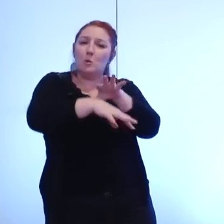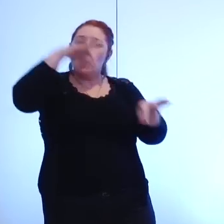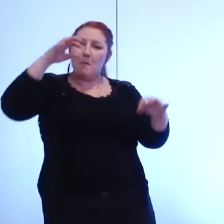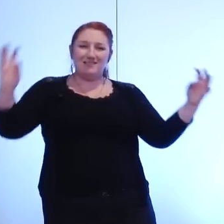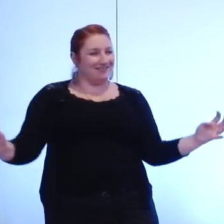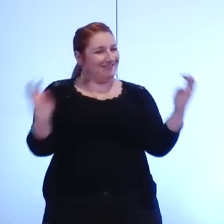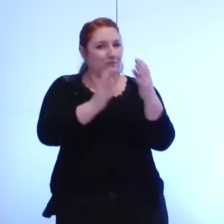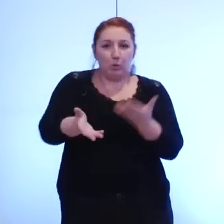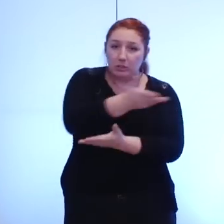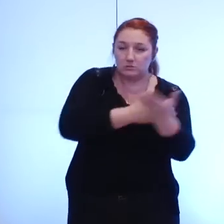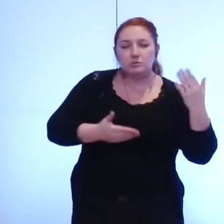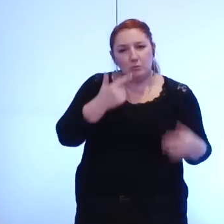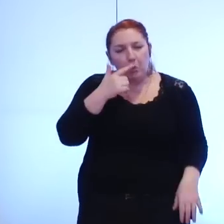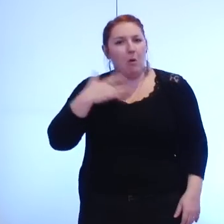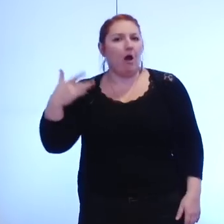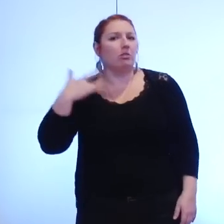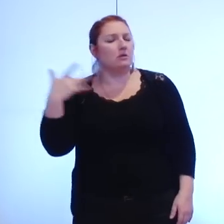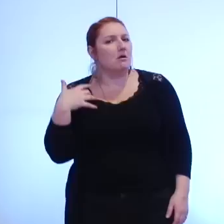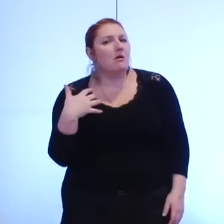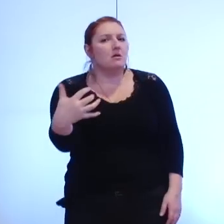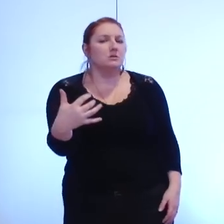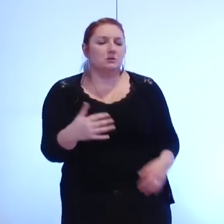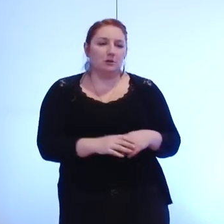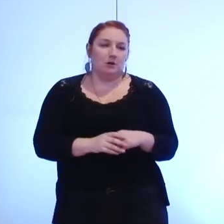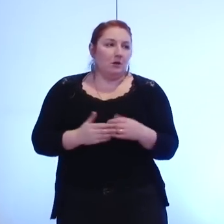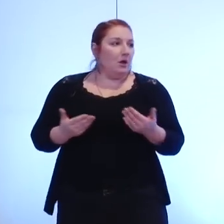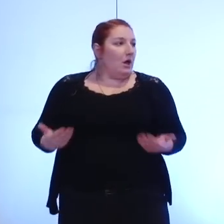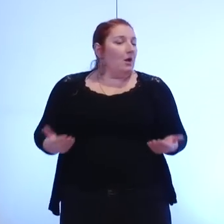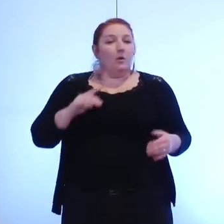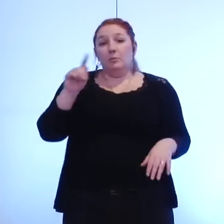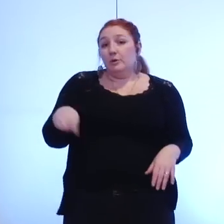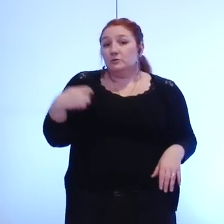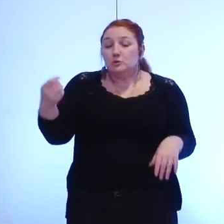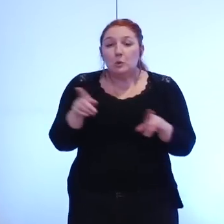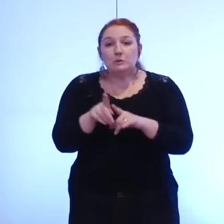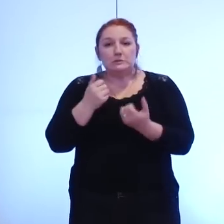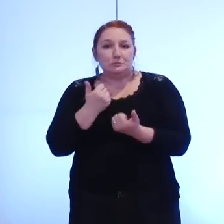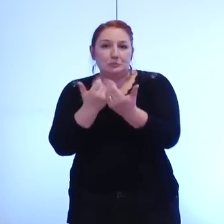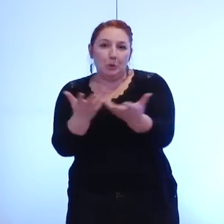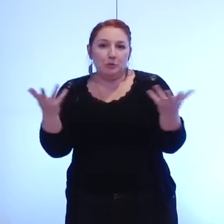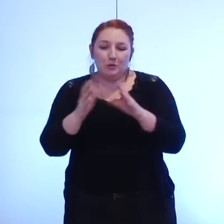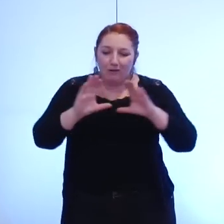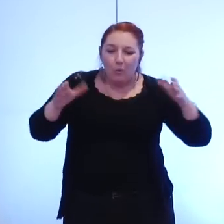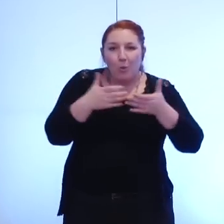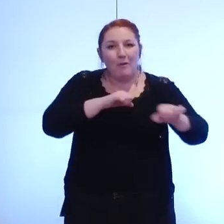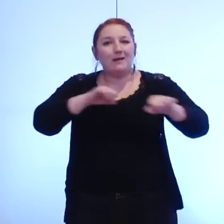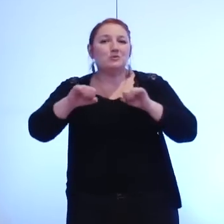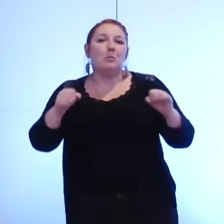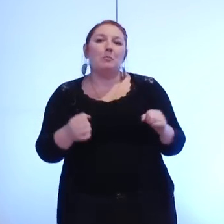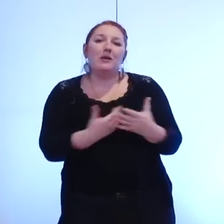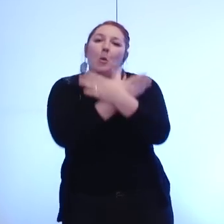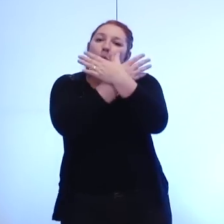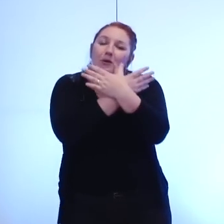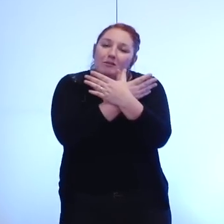intéressant alors bien sûr il y aussi la proposition des groupes d'action métropolitain et la